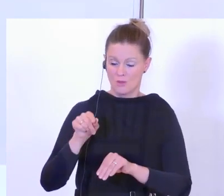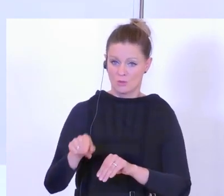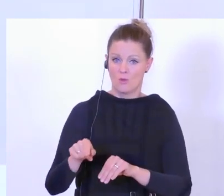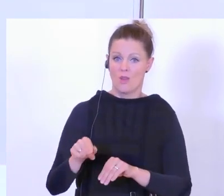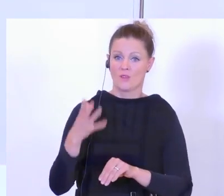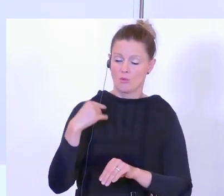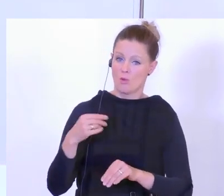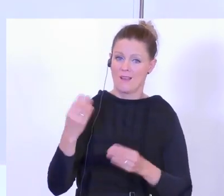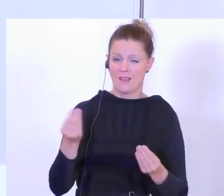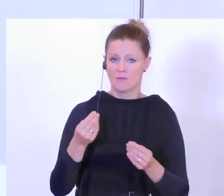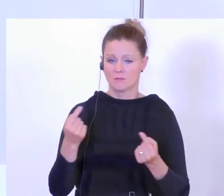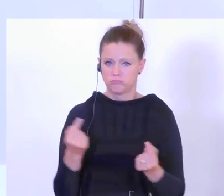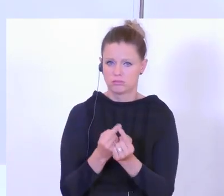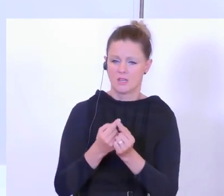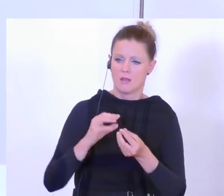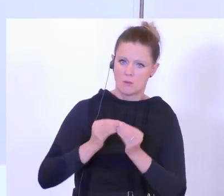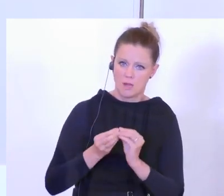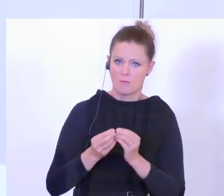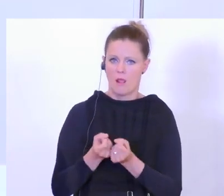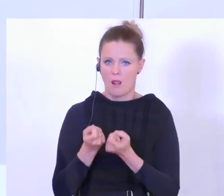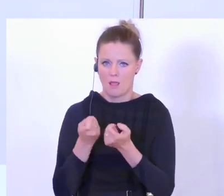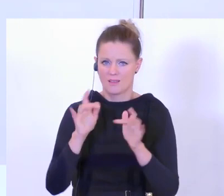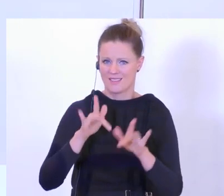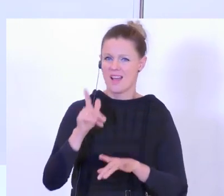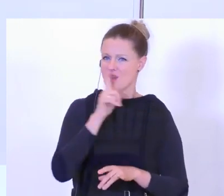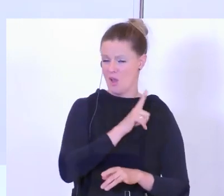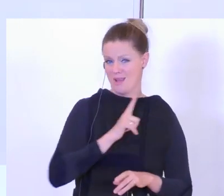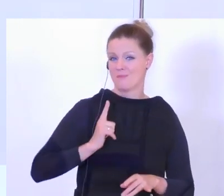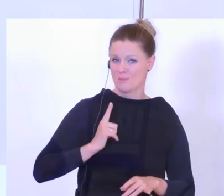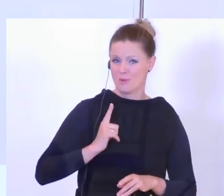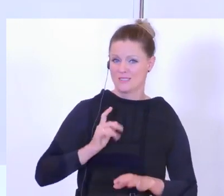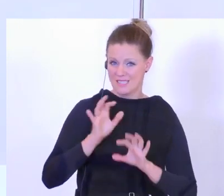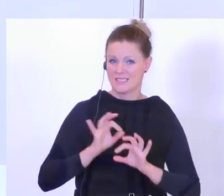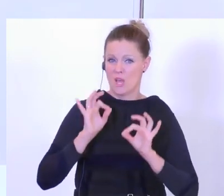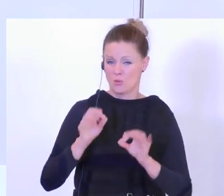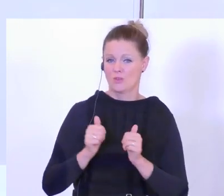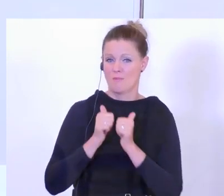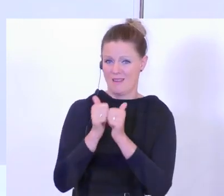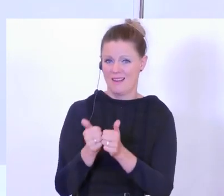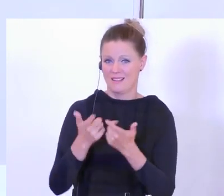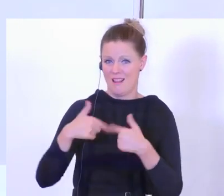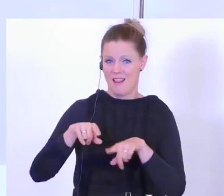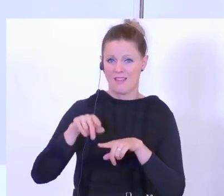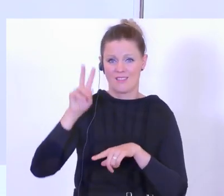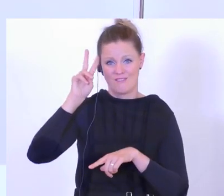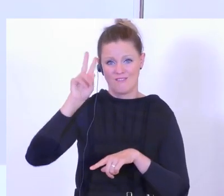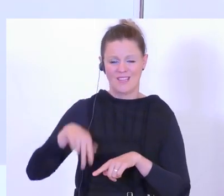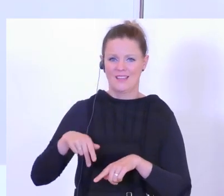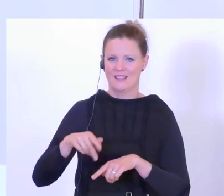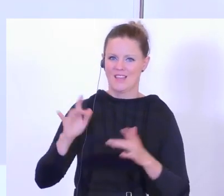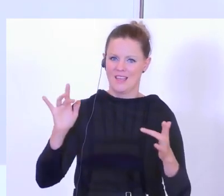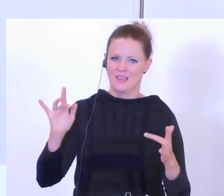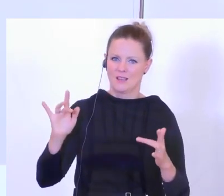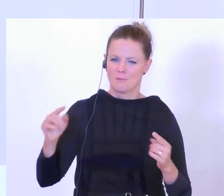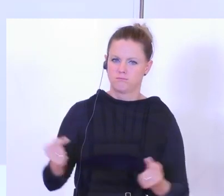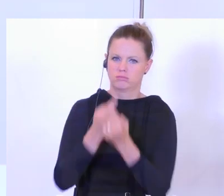dort gleich Zwischenfälle und Probleme. Auch da war die Polizei ein wichtiger Begleiter des Landes Wien, um die Situation zu deeskalieren. Nur um Ihnen ein